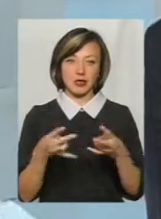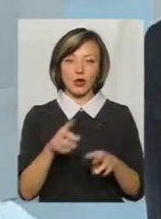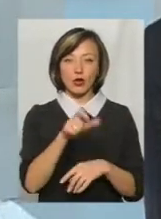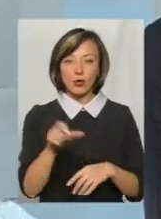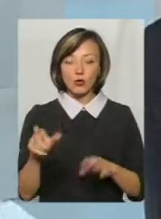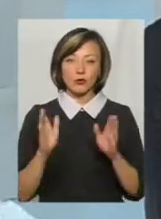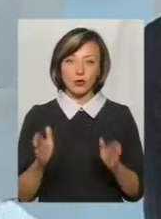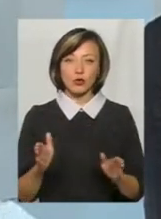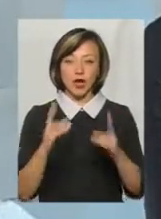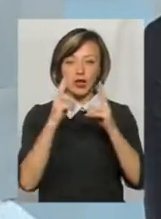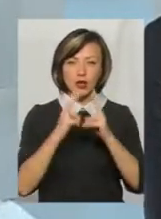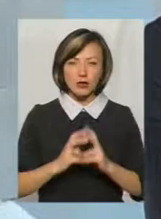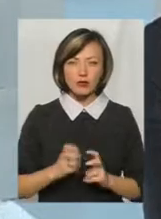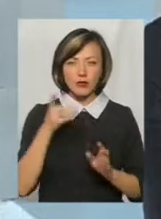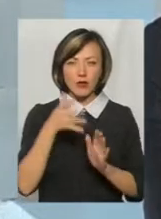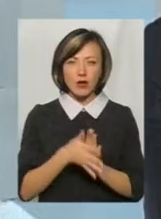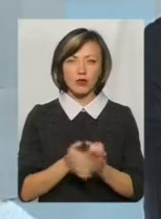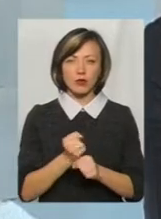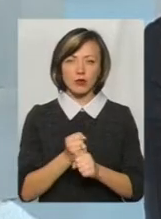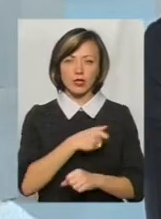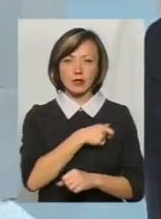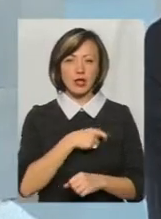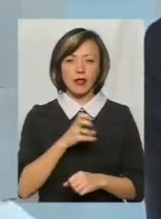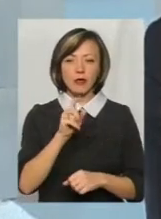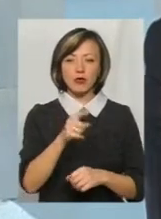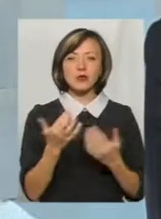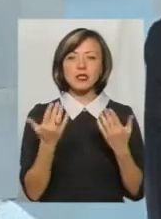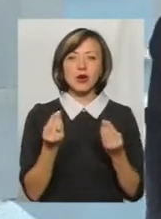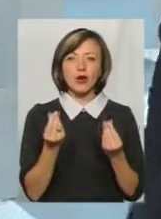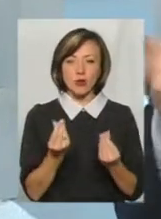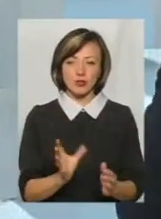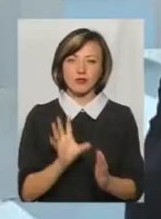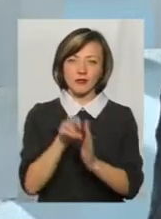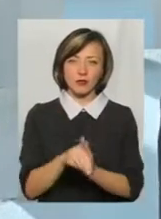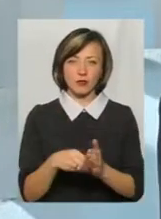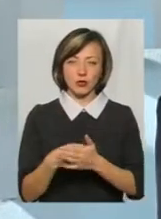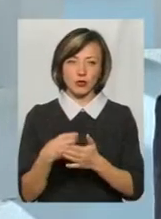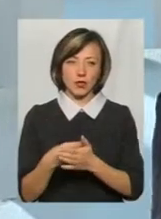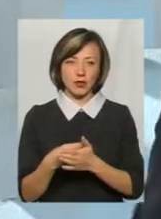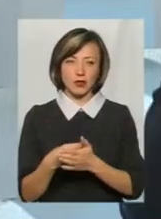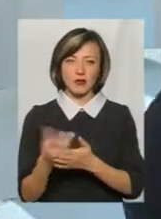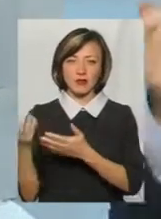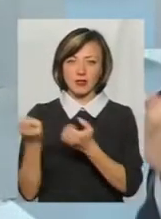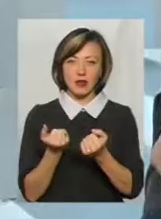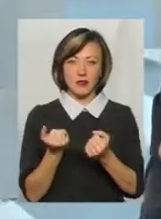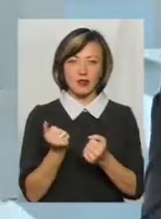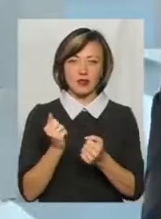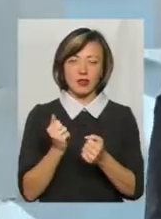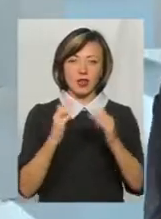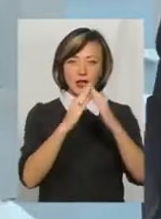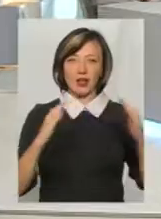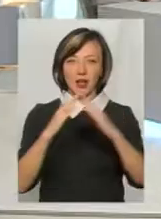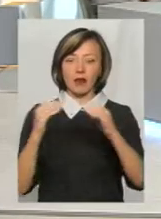люди будуть аналізувати роботу депутата, не по тому, скільки він в округ з бюджету взяв і дахів поробив,